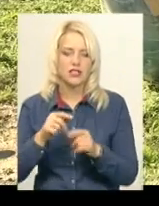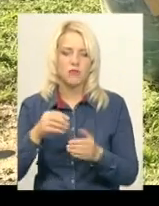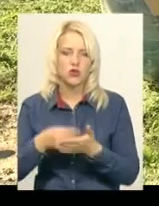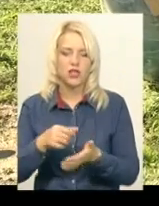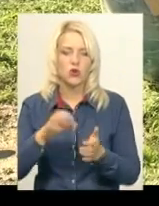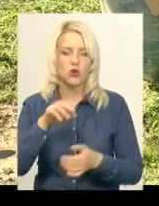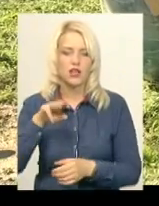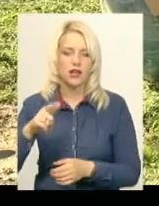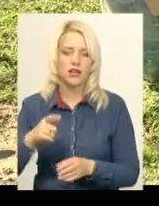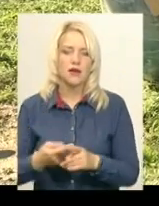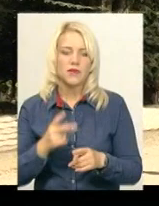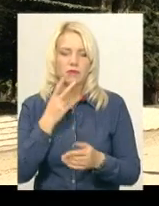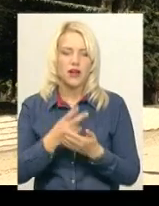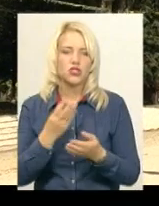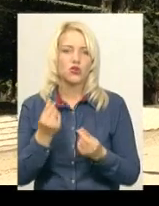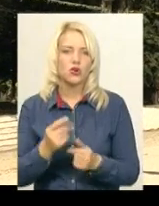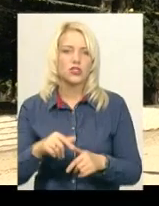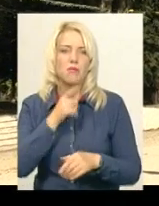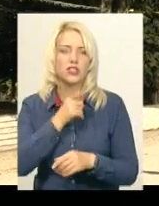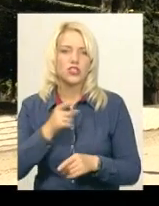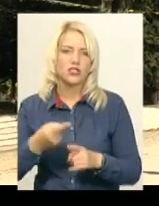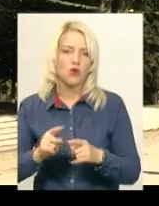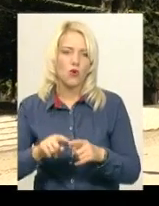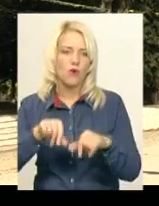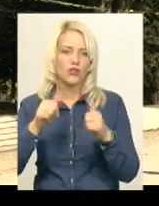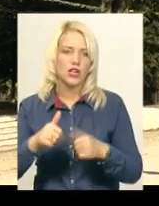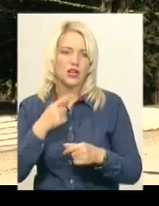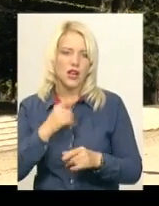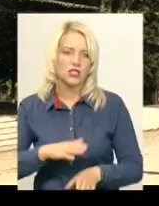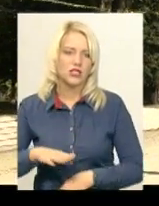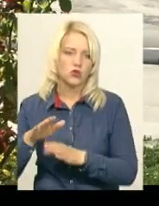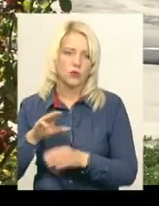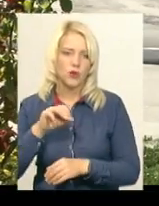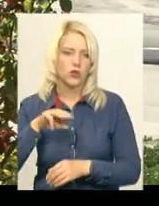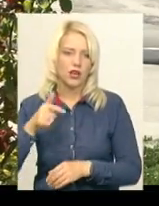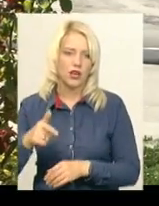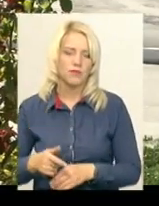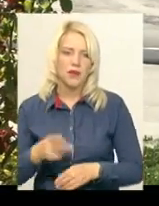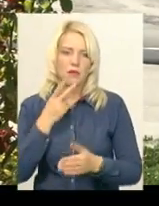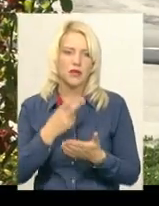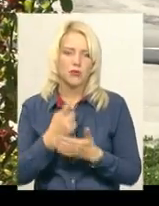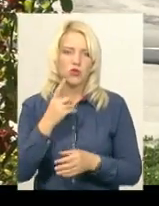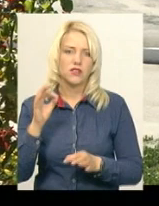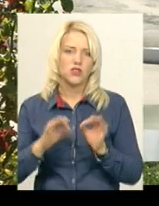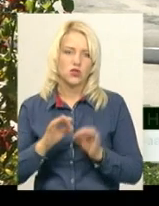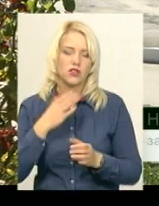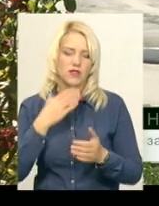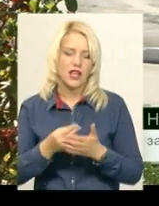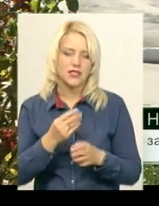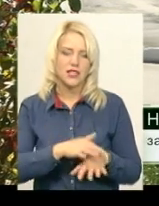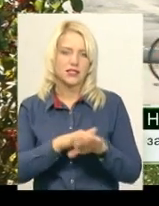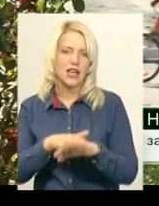передбачили гроші під час його формування, каже заступник Дунеєвецького міського голови Надія Слюсарчик. Передбачено 1% від власних